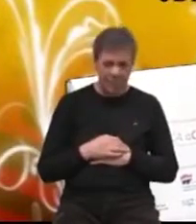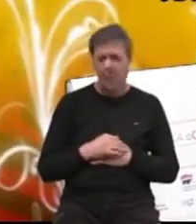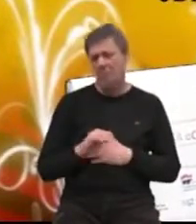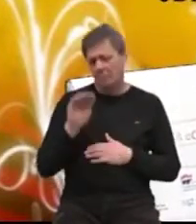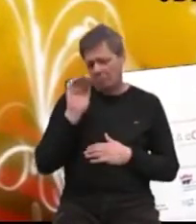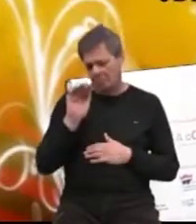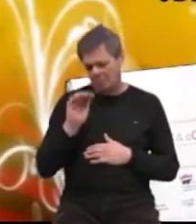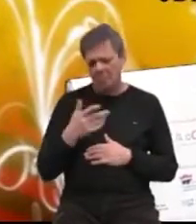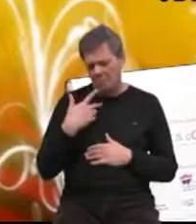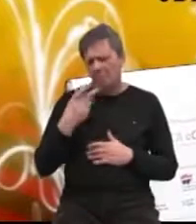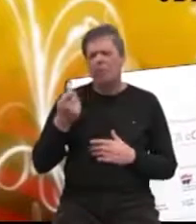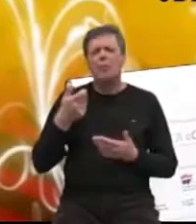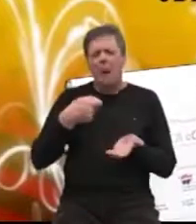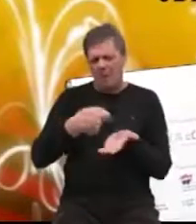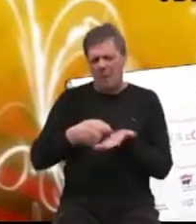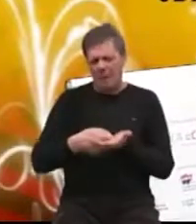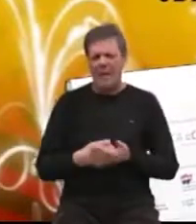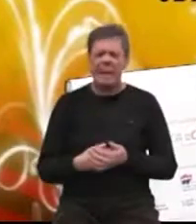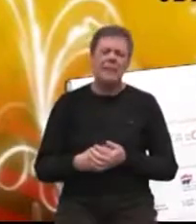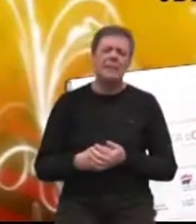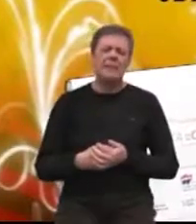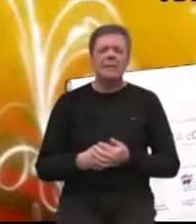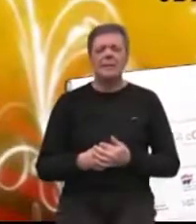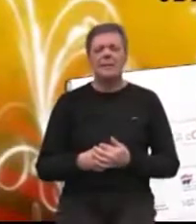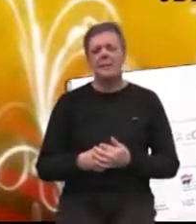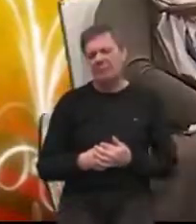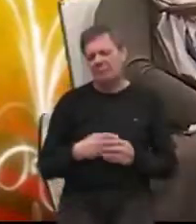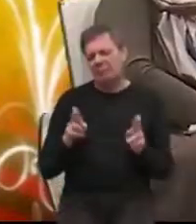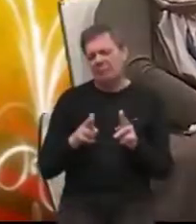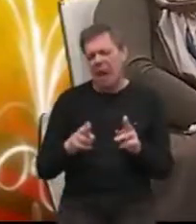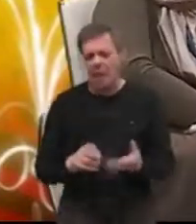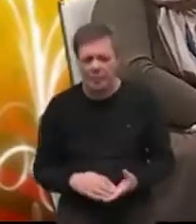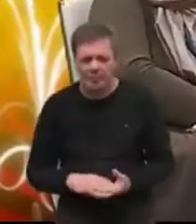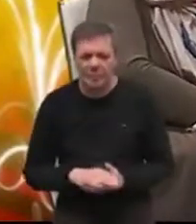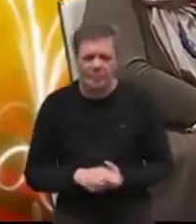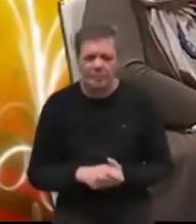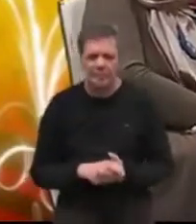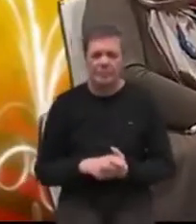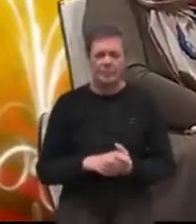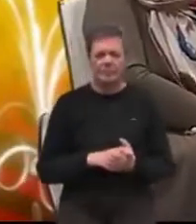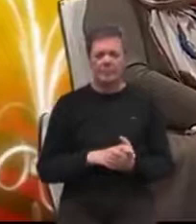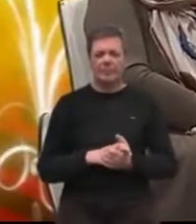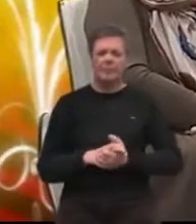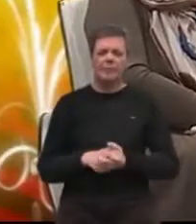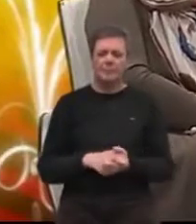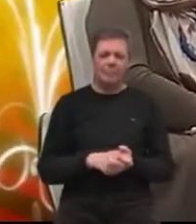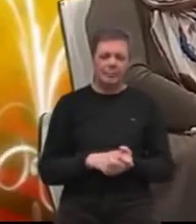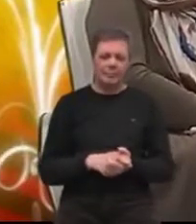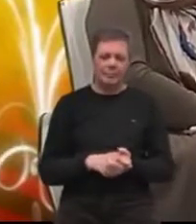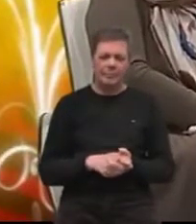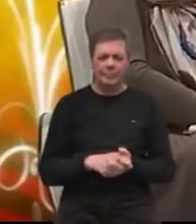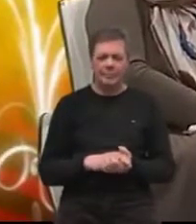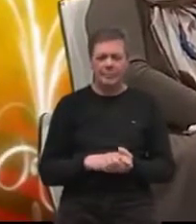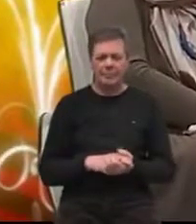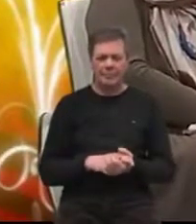kotizacija. Da, postoji kotizacija, zato je mi... je normalno, i to je normalno, nema džabe ni kod stare babe. Nažalost.